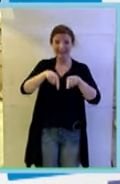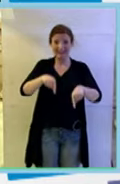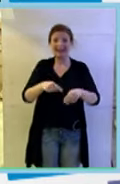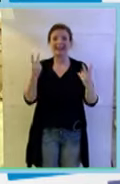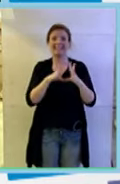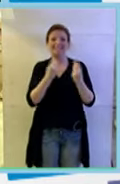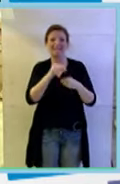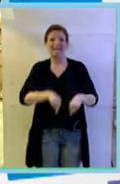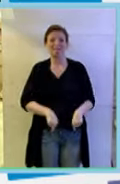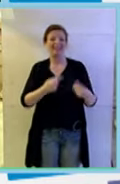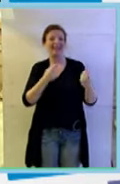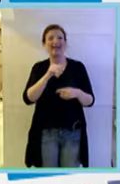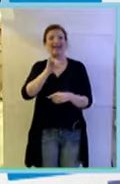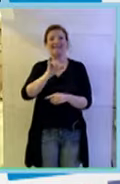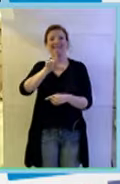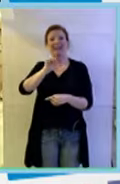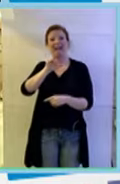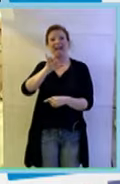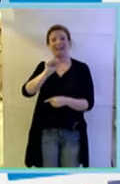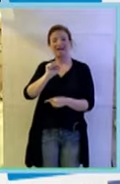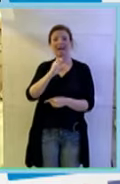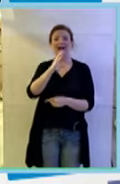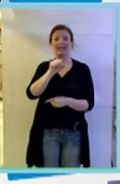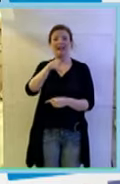Ilaria Capua. Ilaria, benvenuta.